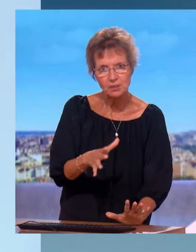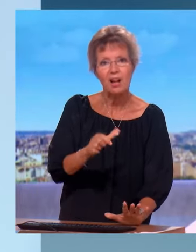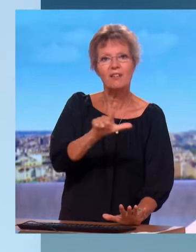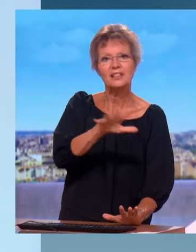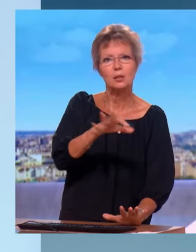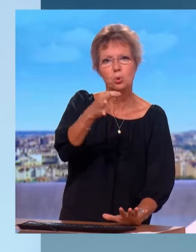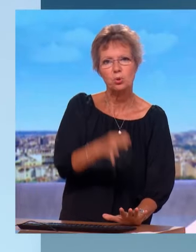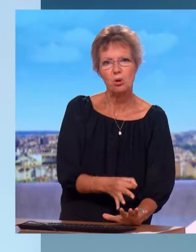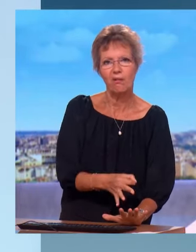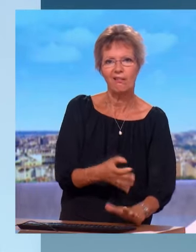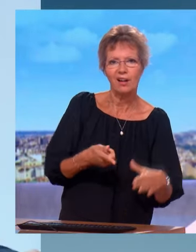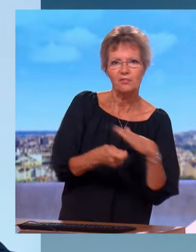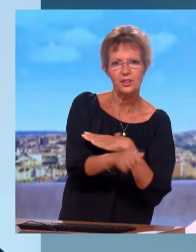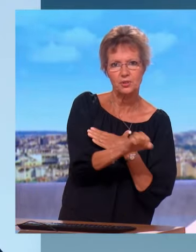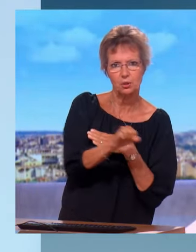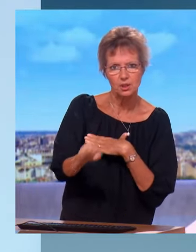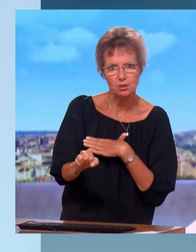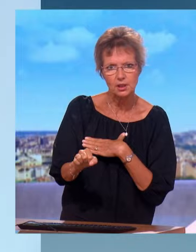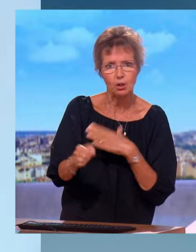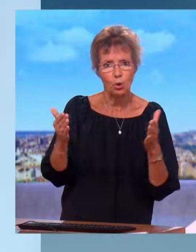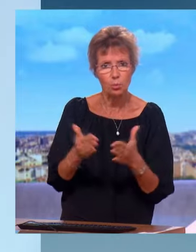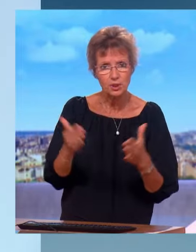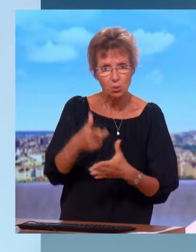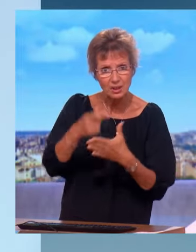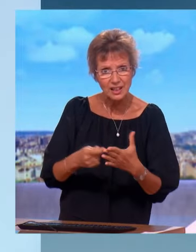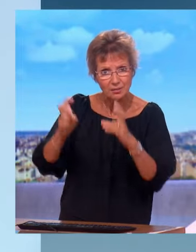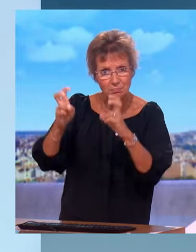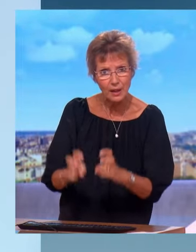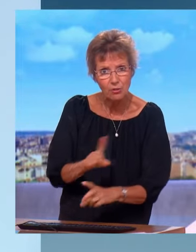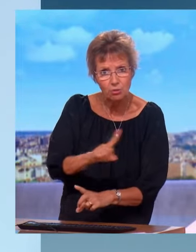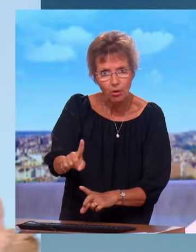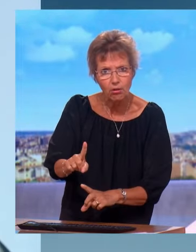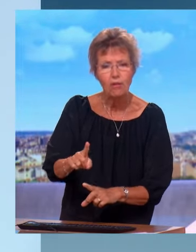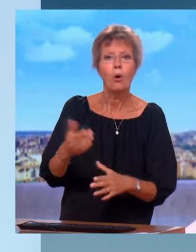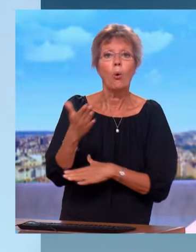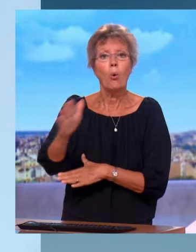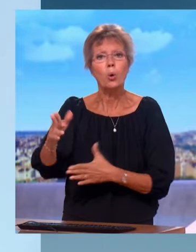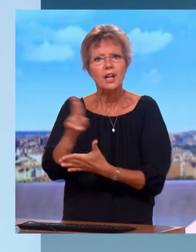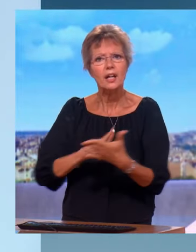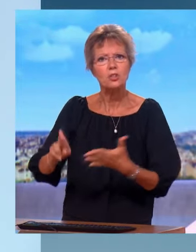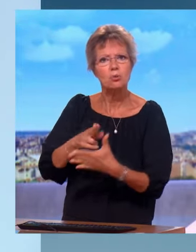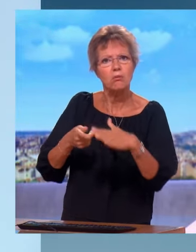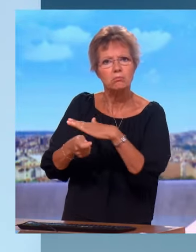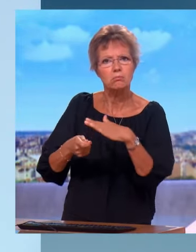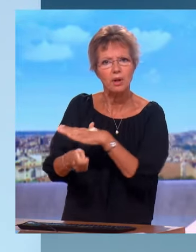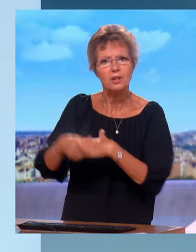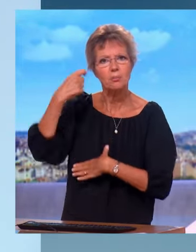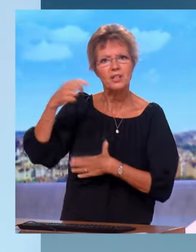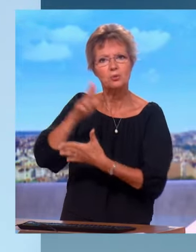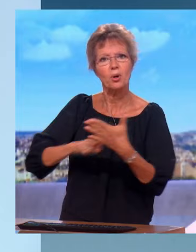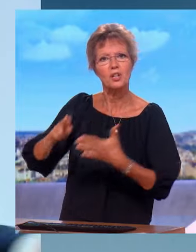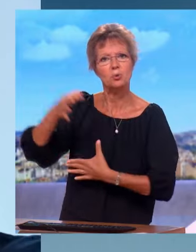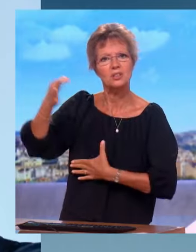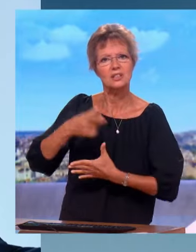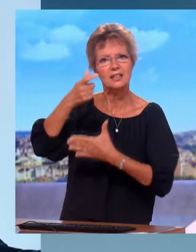sociale. Est-ce qu'on peut baisser ce qu met dans nos hôpitaux ou autres ? Non. Et pour un quart, ce sont les régions. Quand j'entends des présidents de régions dire « faut baisser les taxes sur le carburant